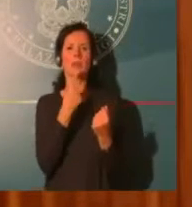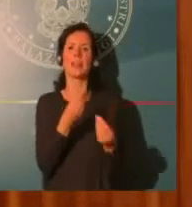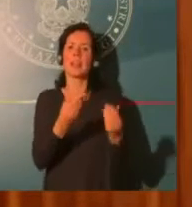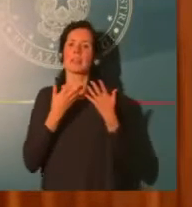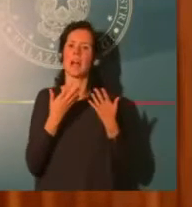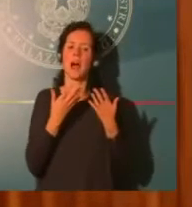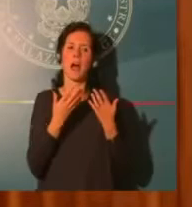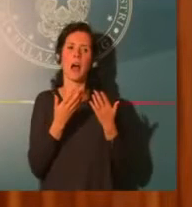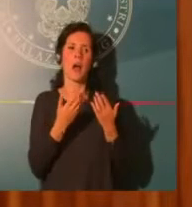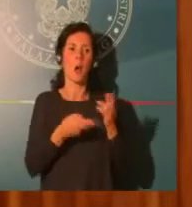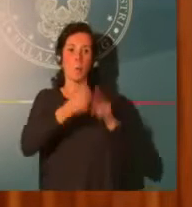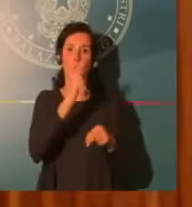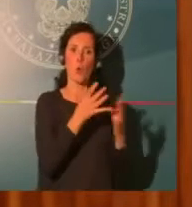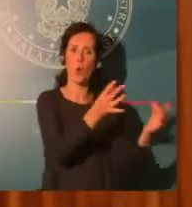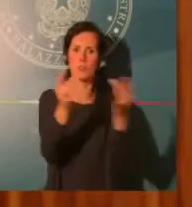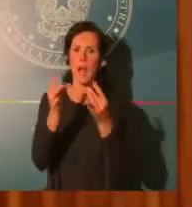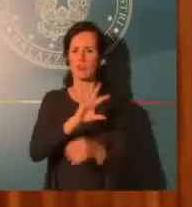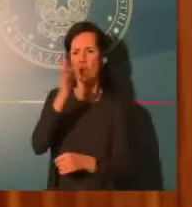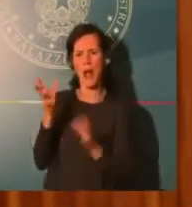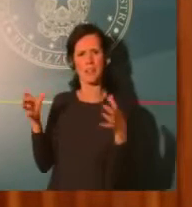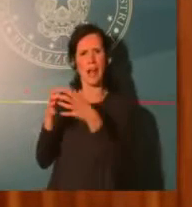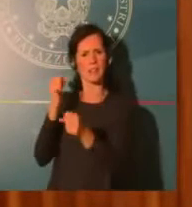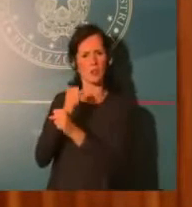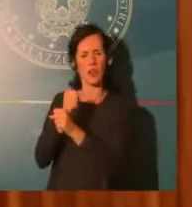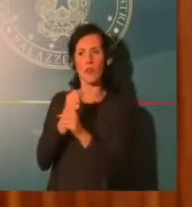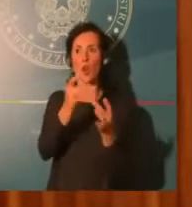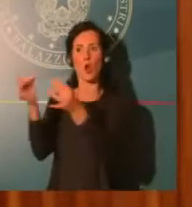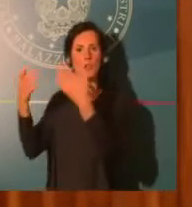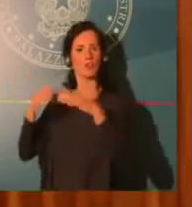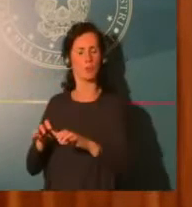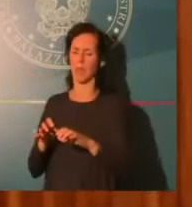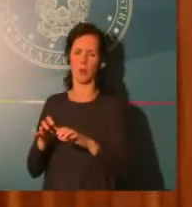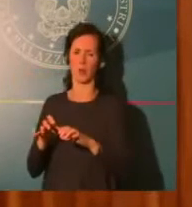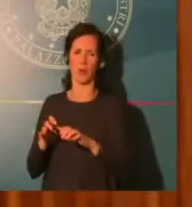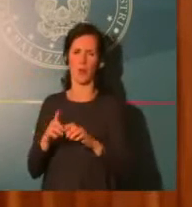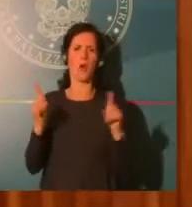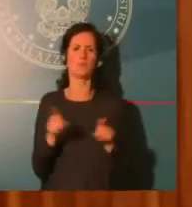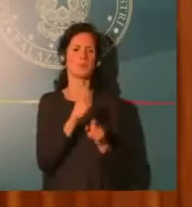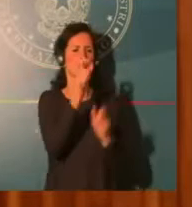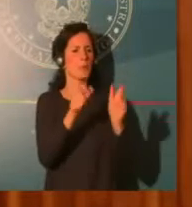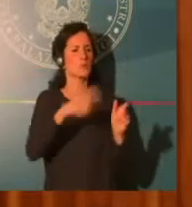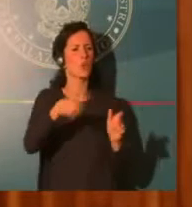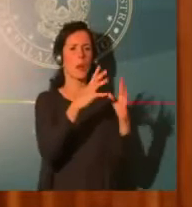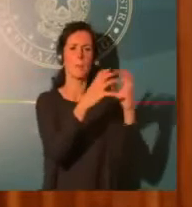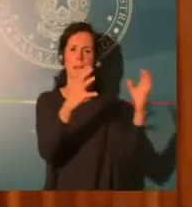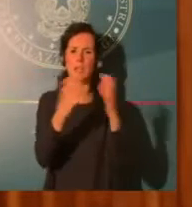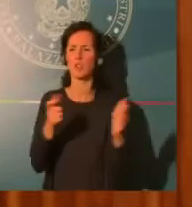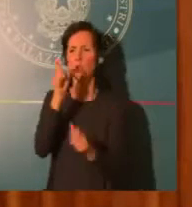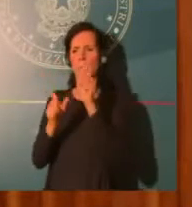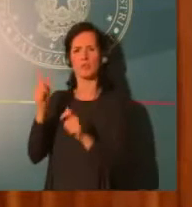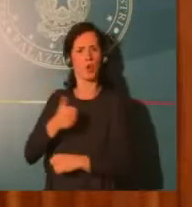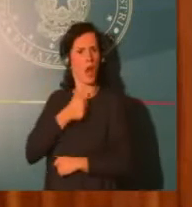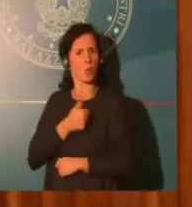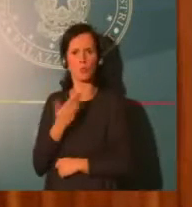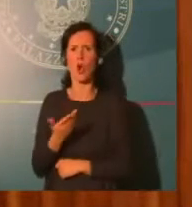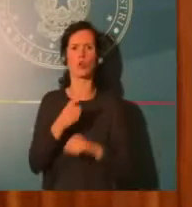autonomi, tutti gli esercenti, l'attività di impresa, i pubblici esercizi hanno